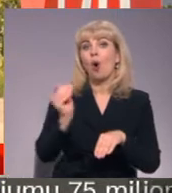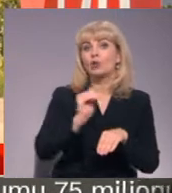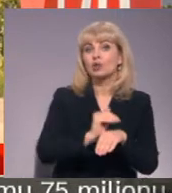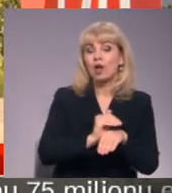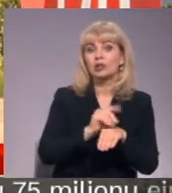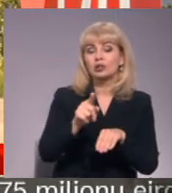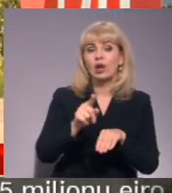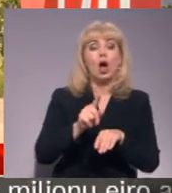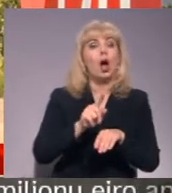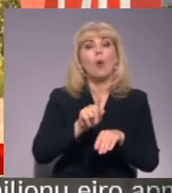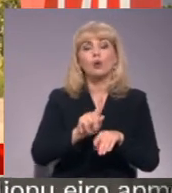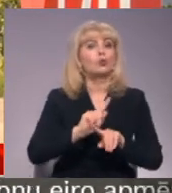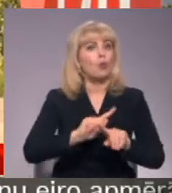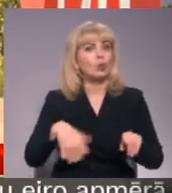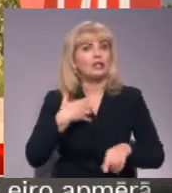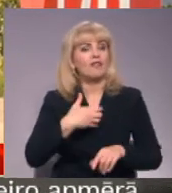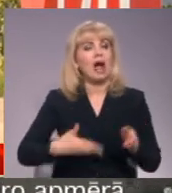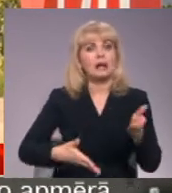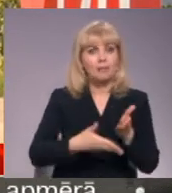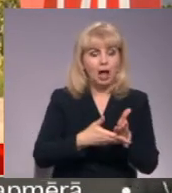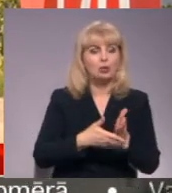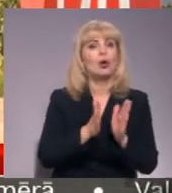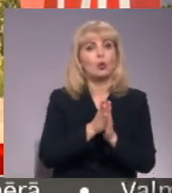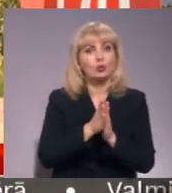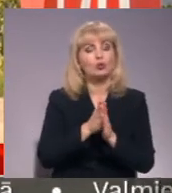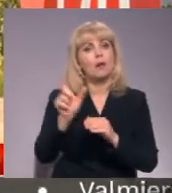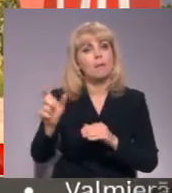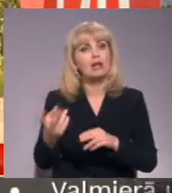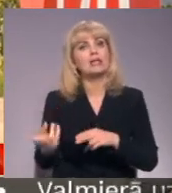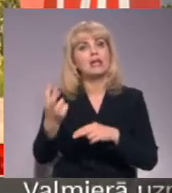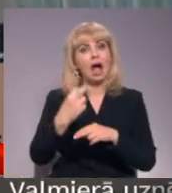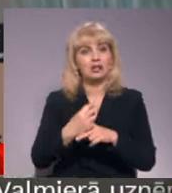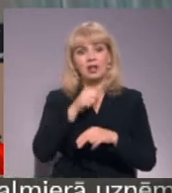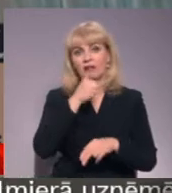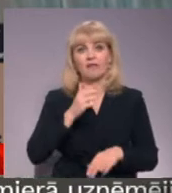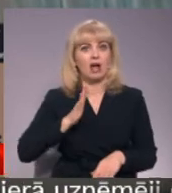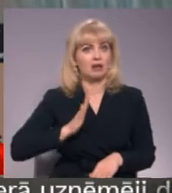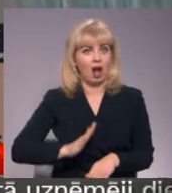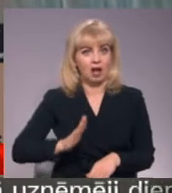neatliekams, un mēs aicinam pacients ierasties šeit, ja pacients nevar gaidīt.